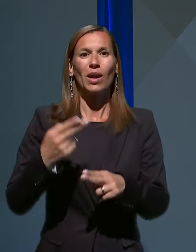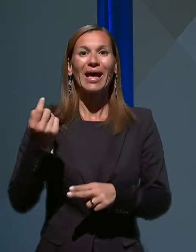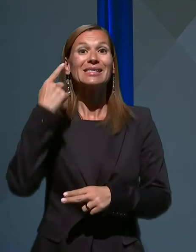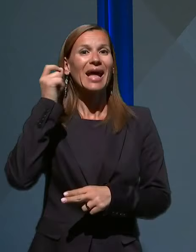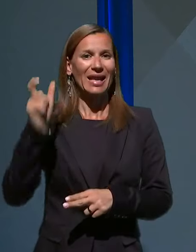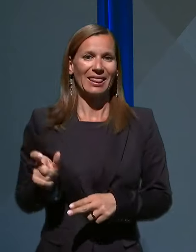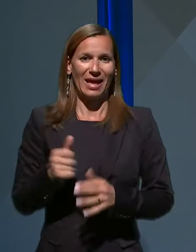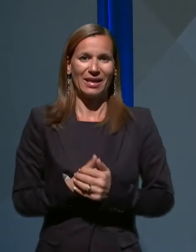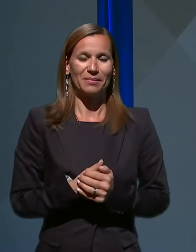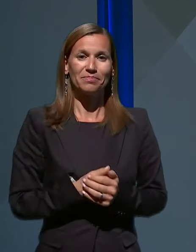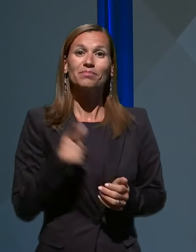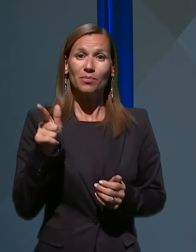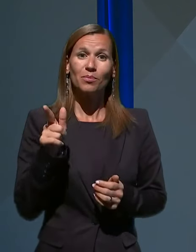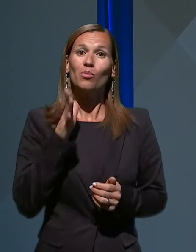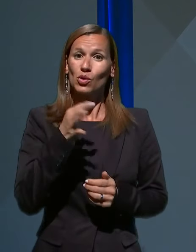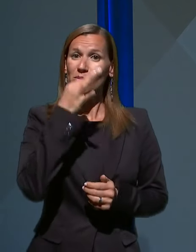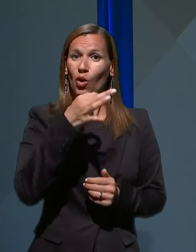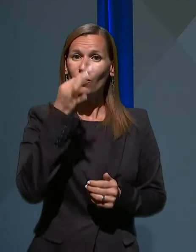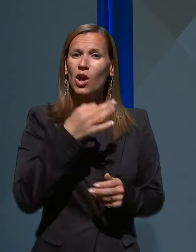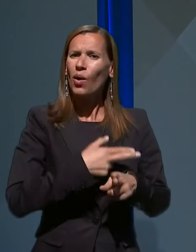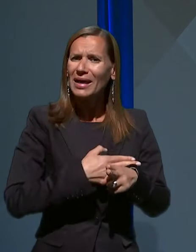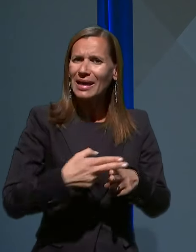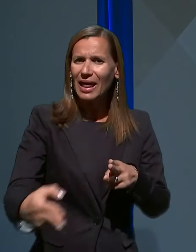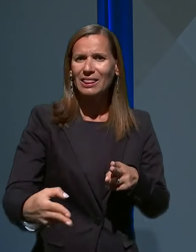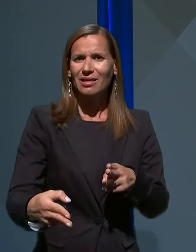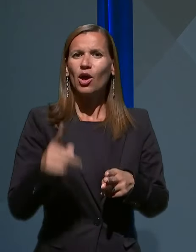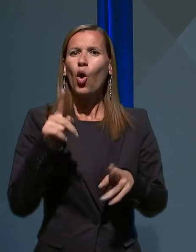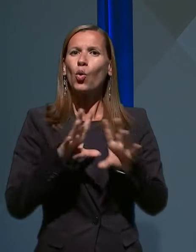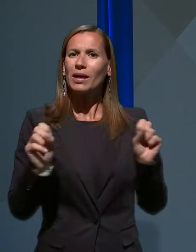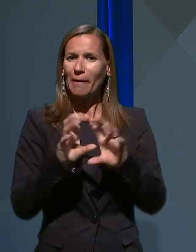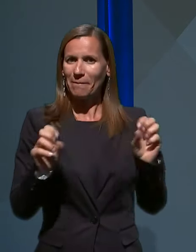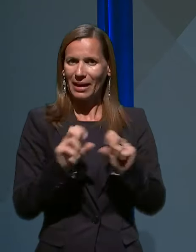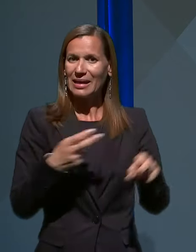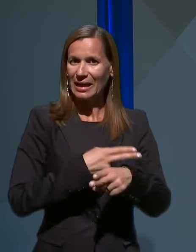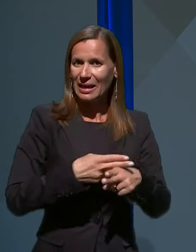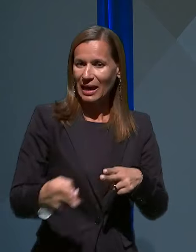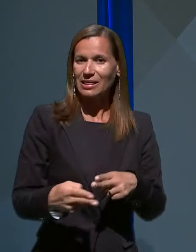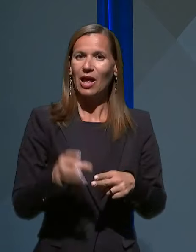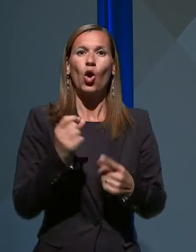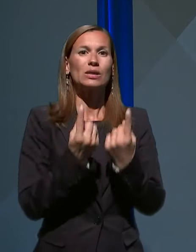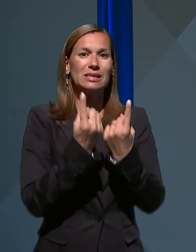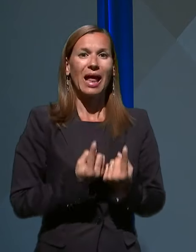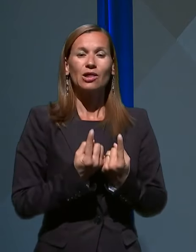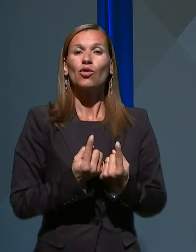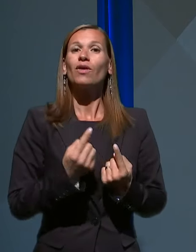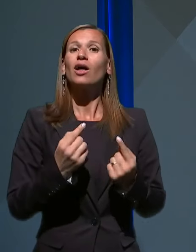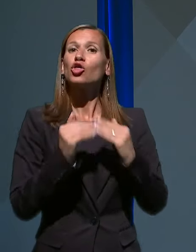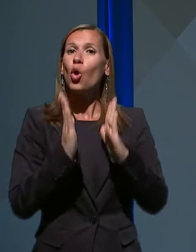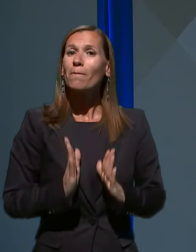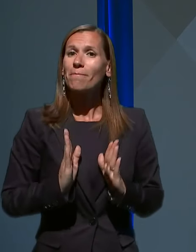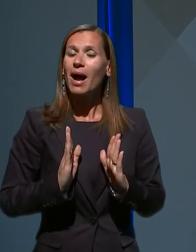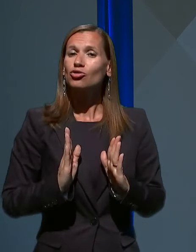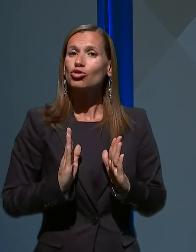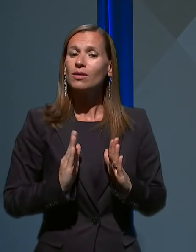Spregovorila nam bo o higieni, o ukrepih higiene, stanju v domači karanteni in